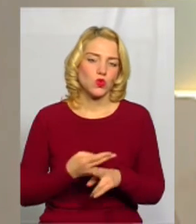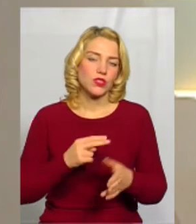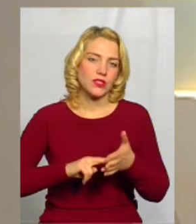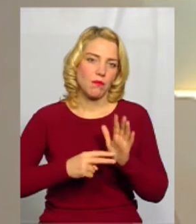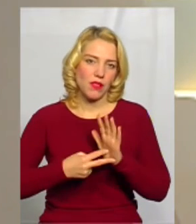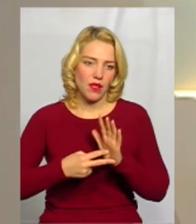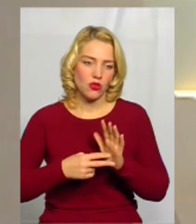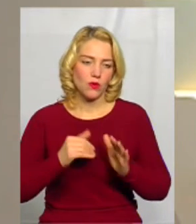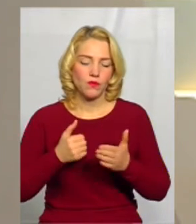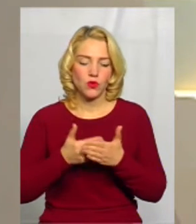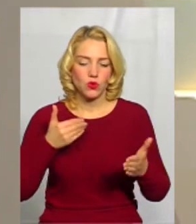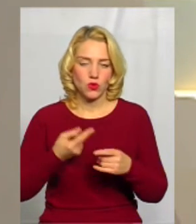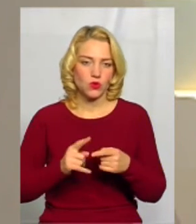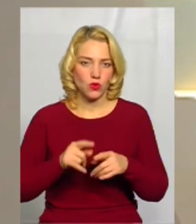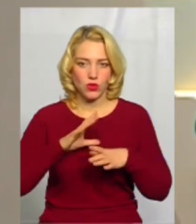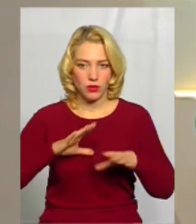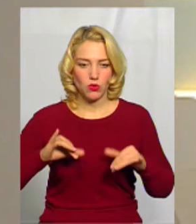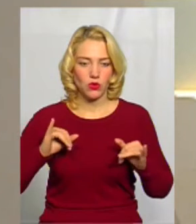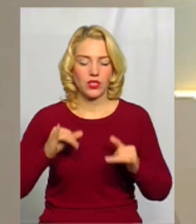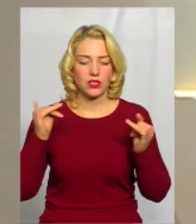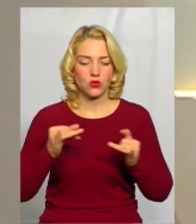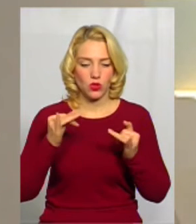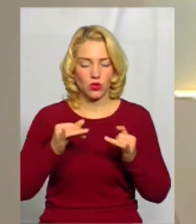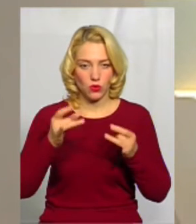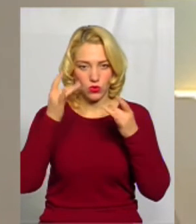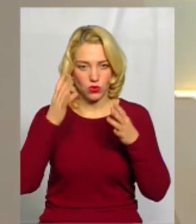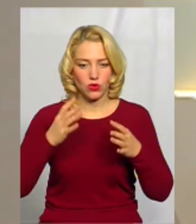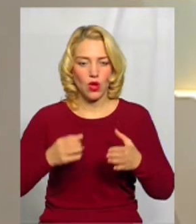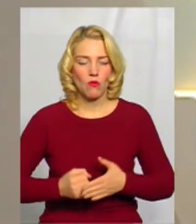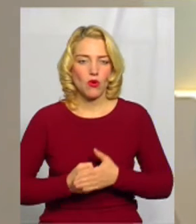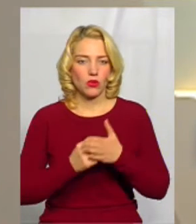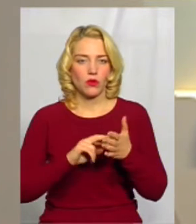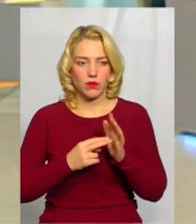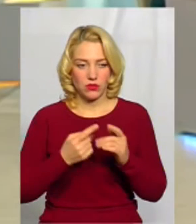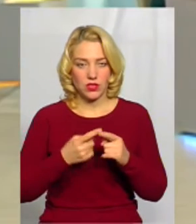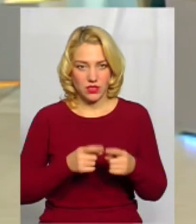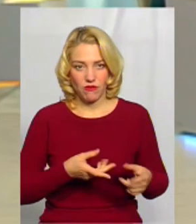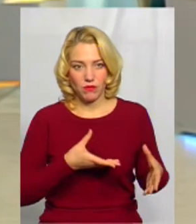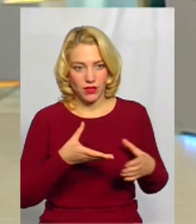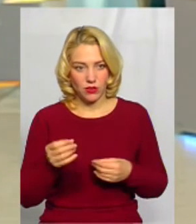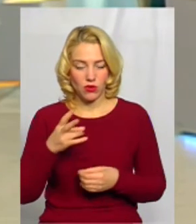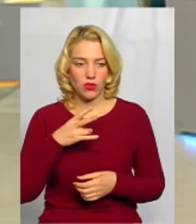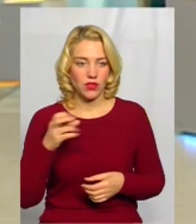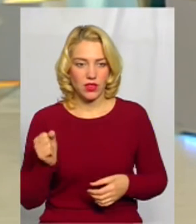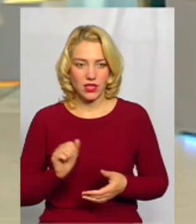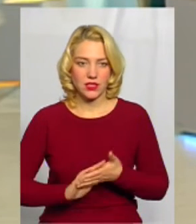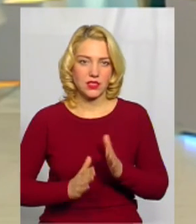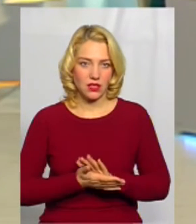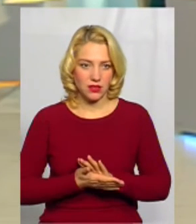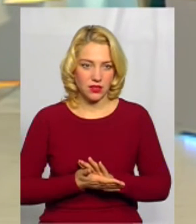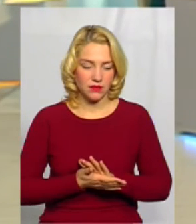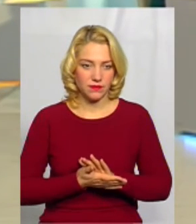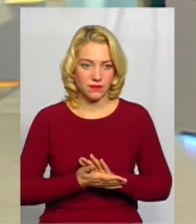до цього не було історико-архітектурно-опорного плану, це вплинуло на стан